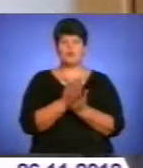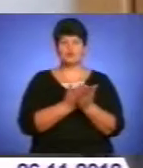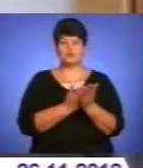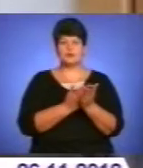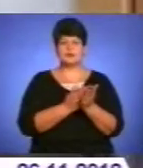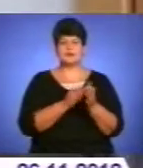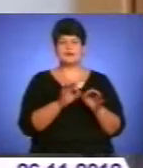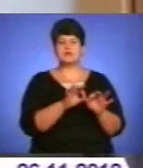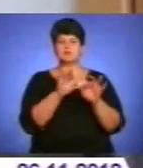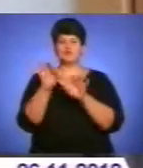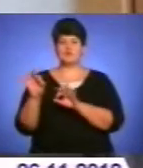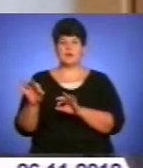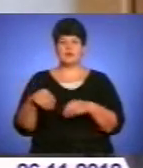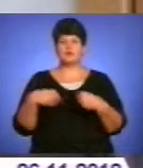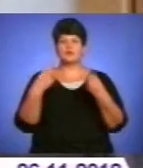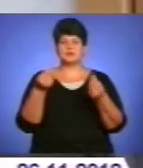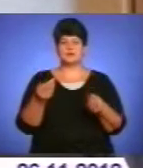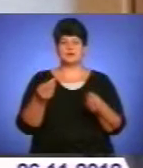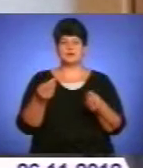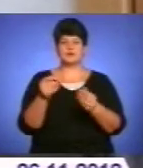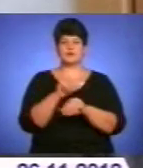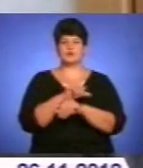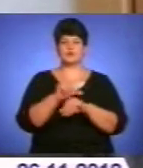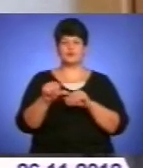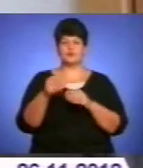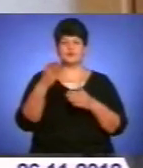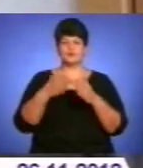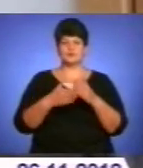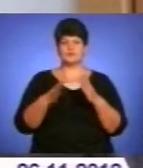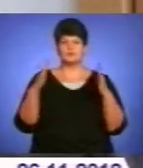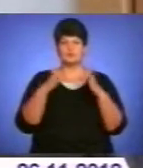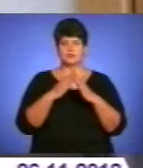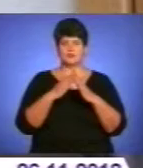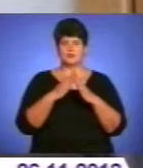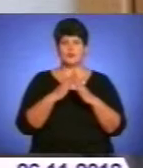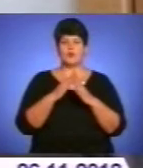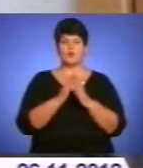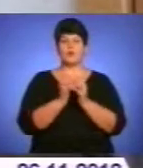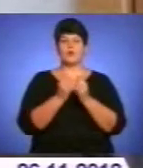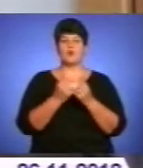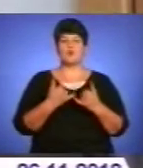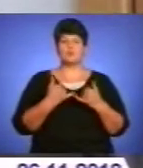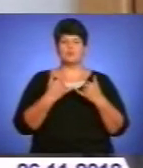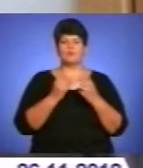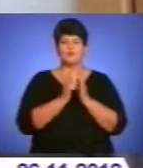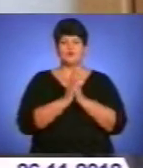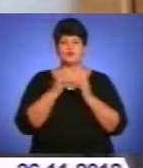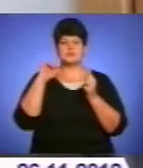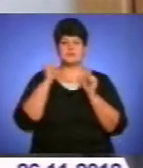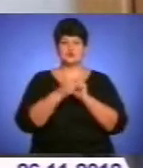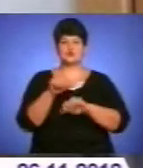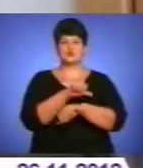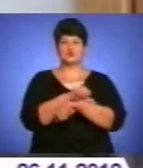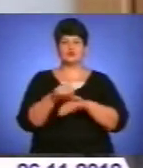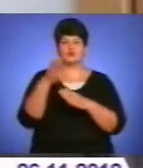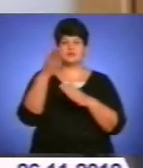Транспортування і постачання до зовнішнього зрізу багатоквартирного будинку. Прошу запам'ятати саме цю фразу. До зовнішнього